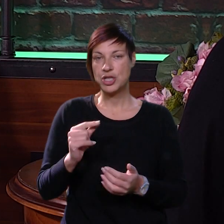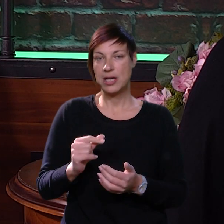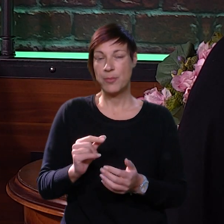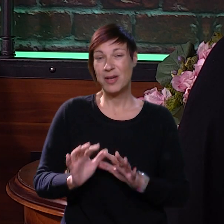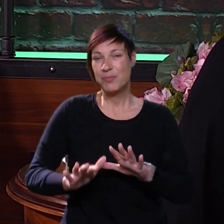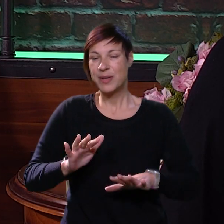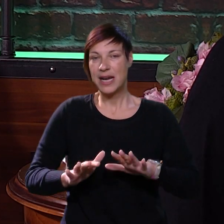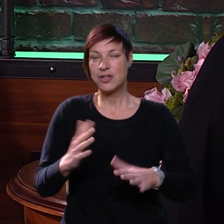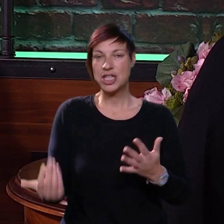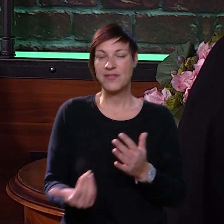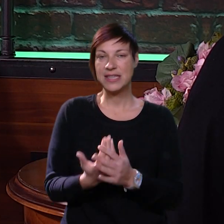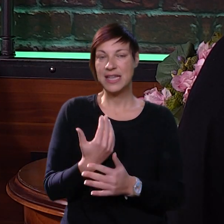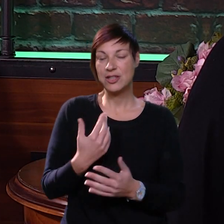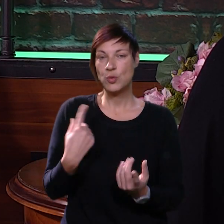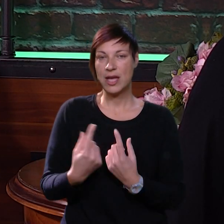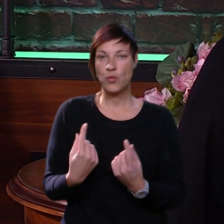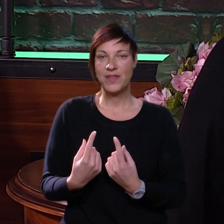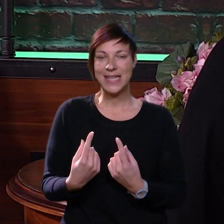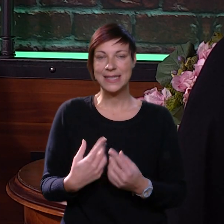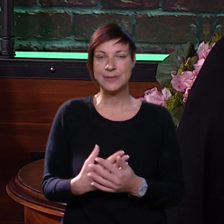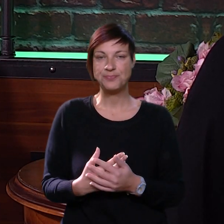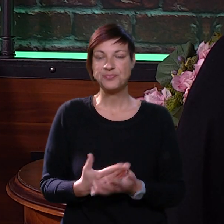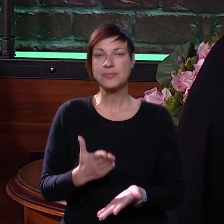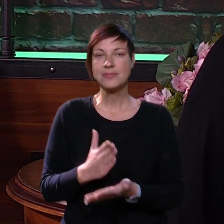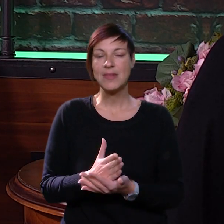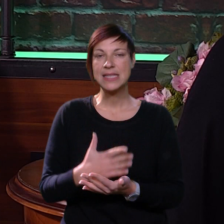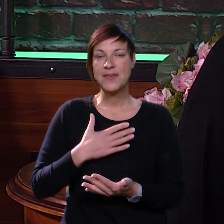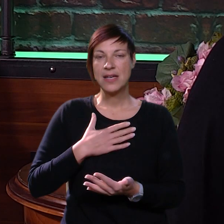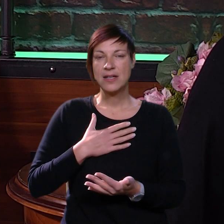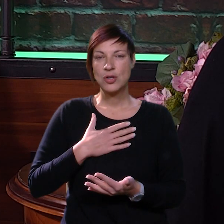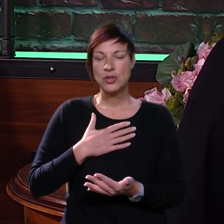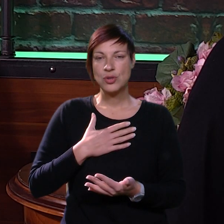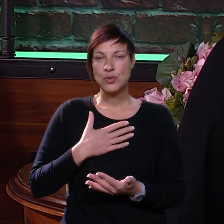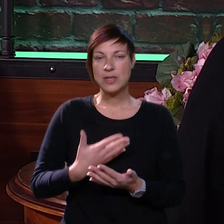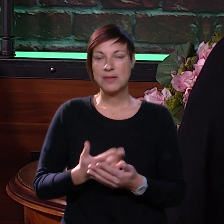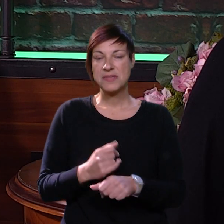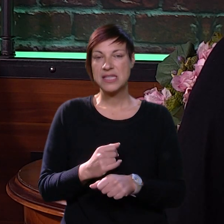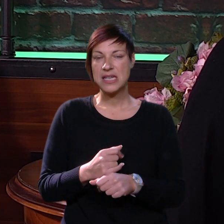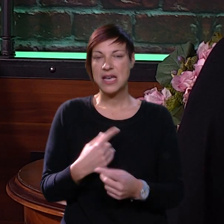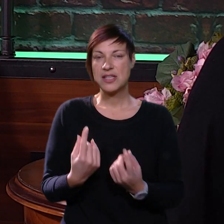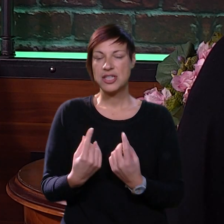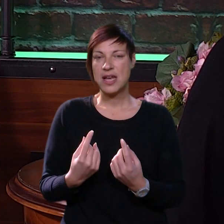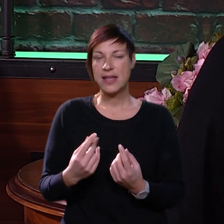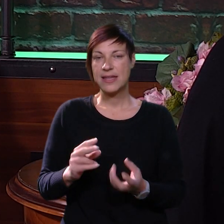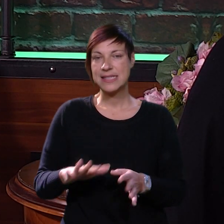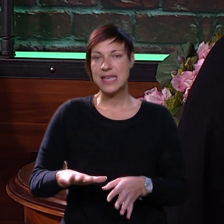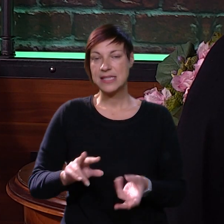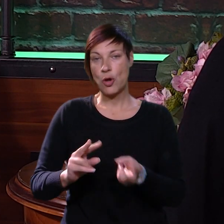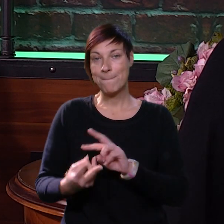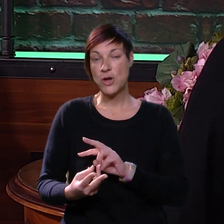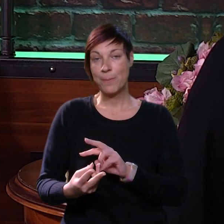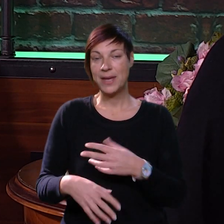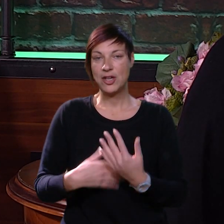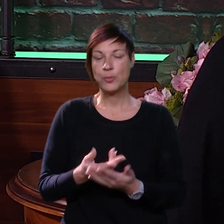počeli pomalo prilagođavati na neke nove i drugačije uvjete. Svakako su nam se način rada sa djecom se malo